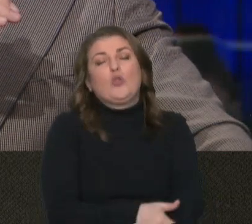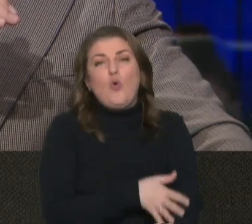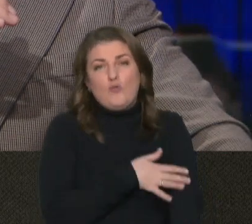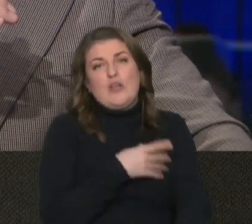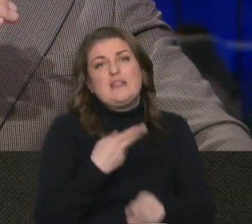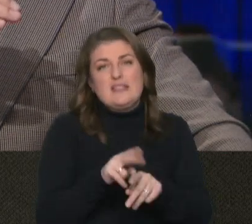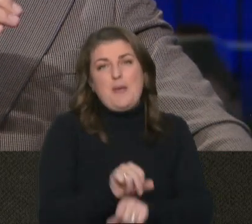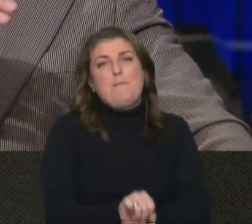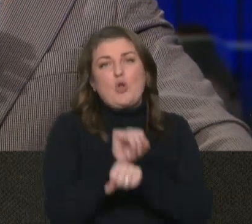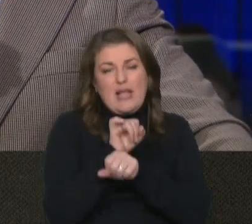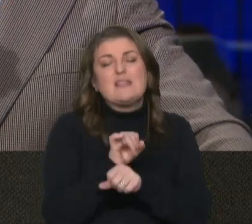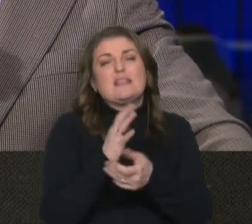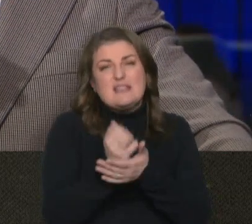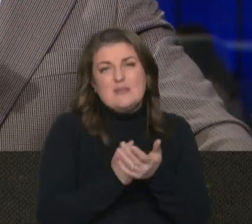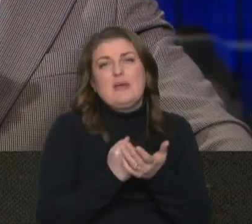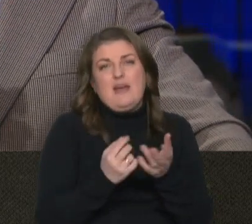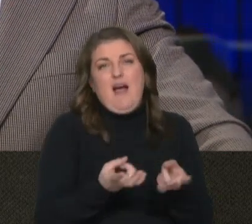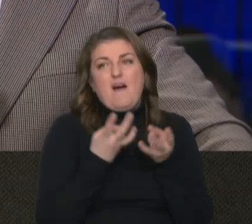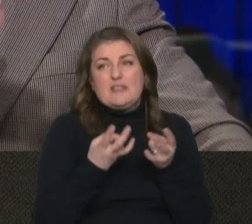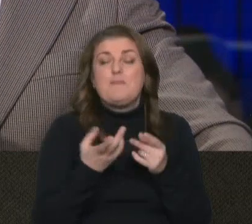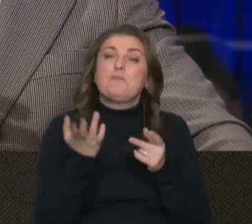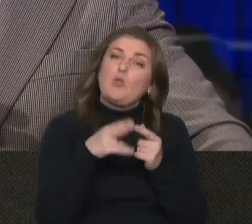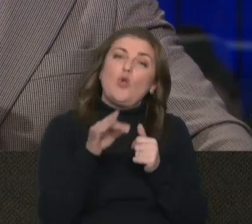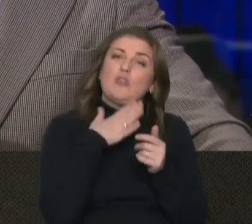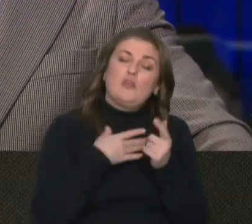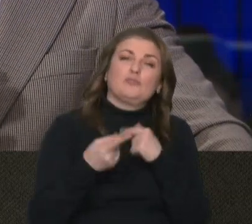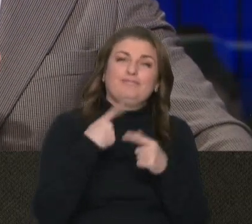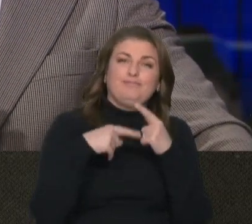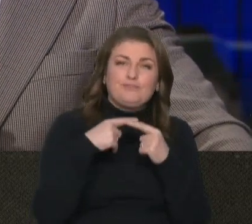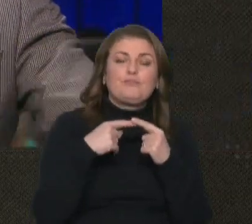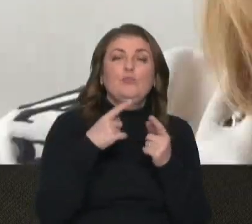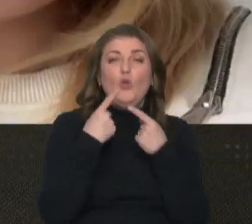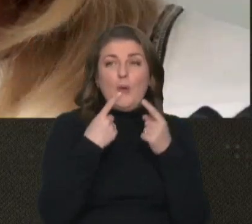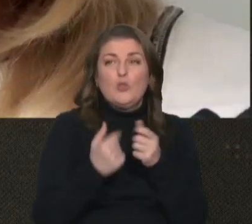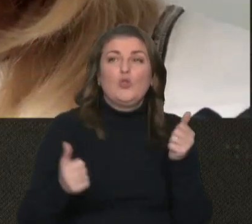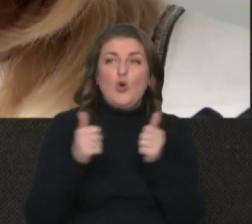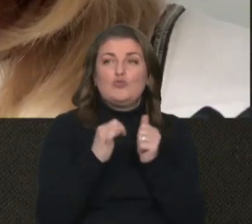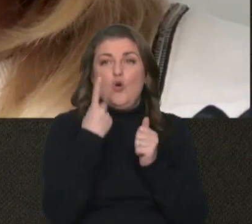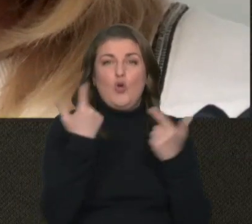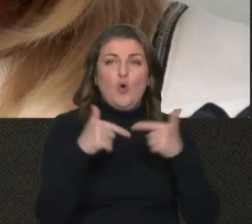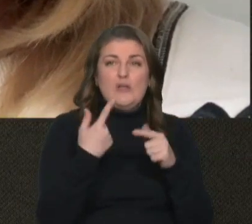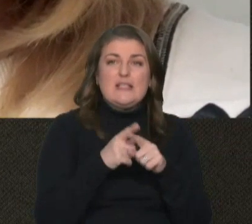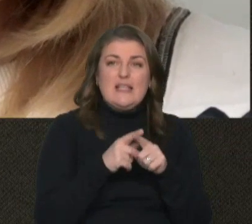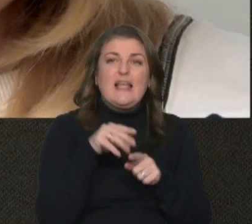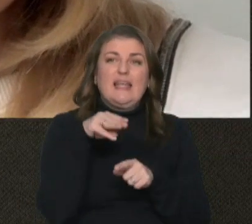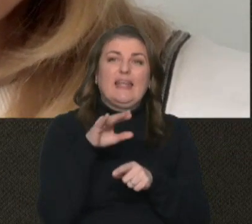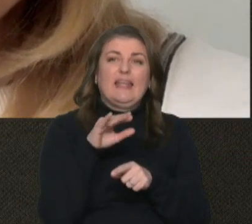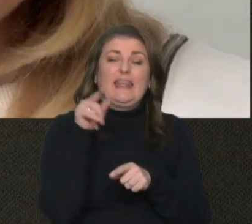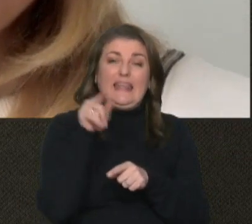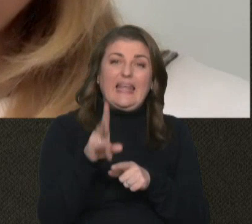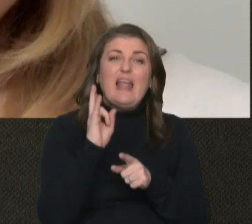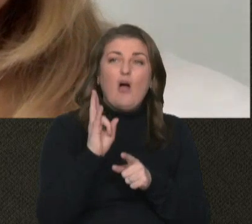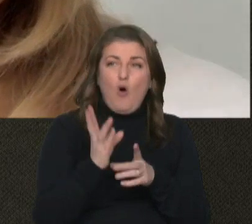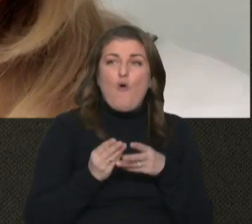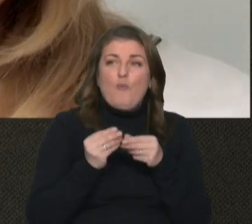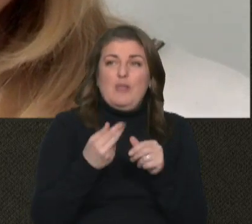цей протест зберігався. Зрозуміло. Давайте до нашої розмови долучимо ще одного гостя. Це от ті, на кого безпосередньо